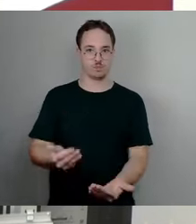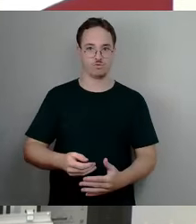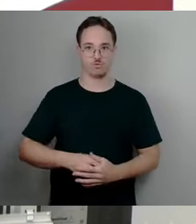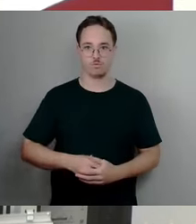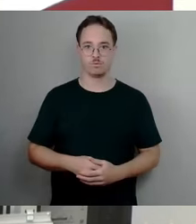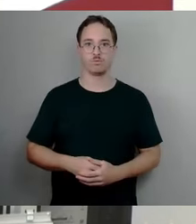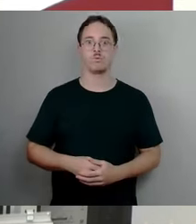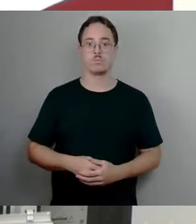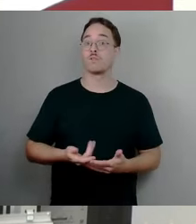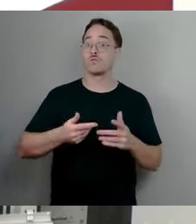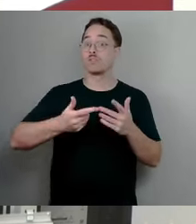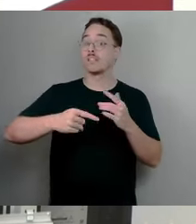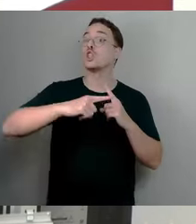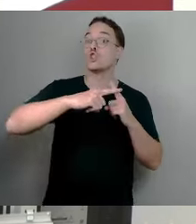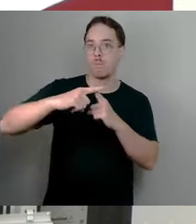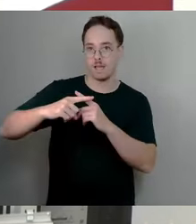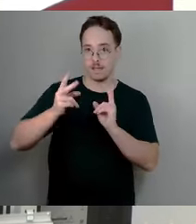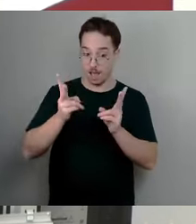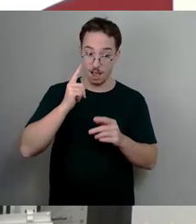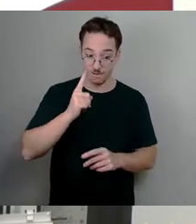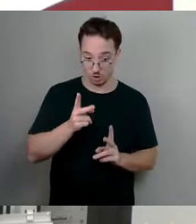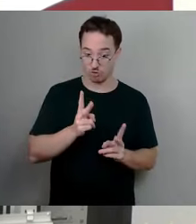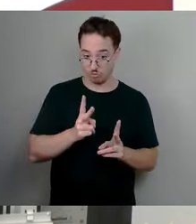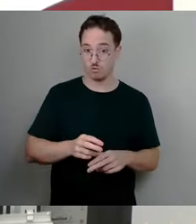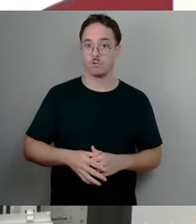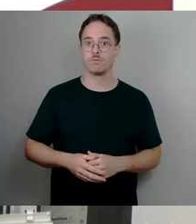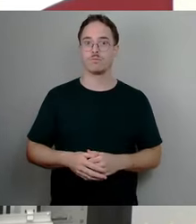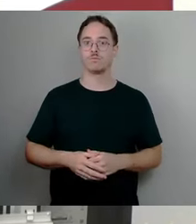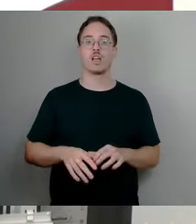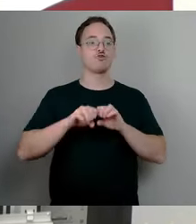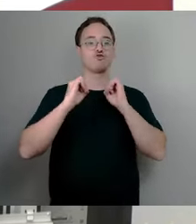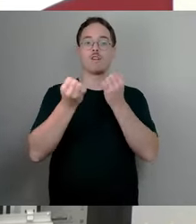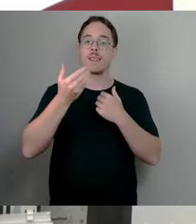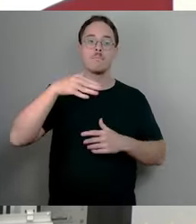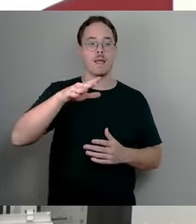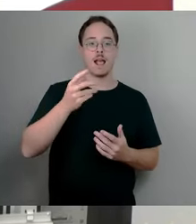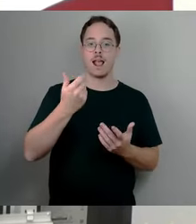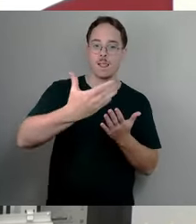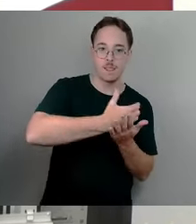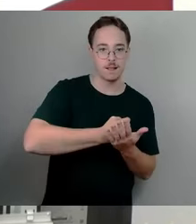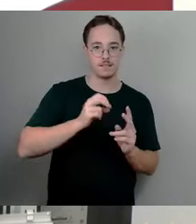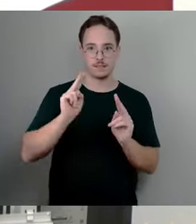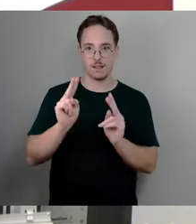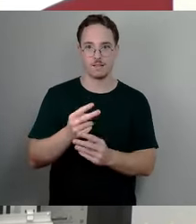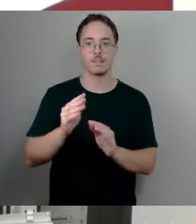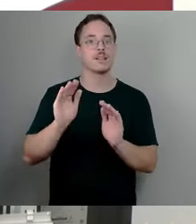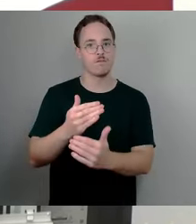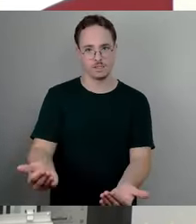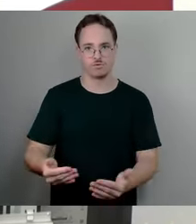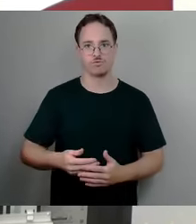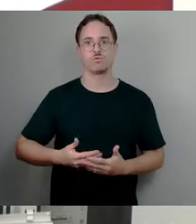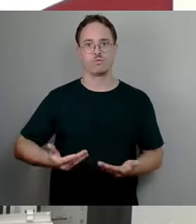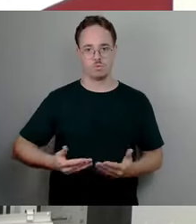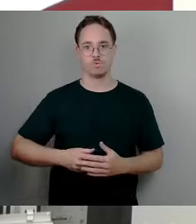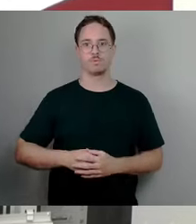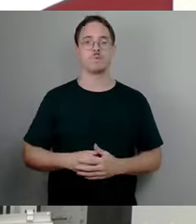korrekt. Ich weiß schon, was das Versprechen in Summe bedeutet. Der Staat darf nicht mehr Geld bekommen. Und seit dem Versprechen, seitdem dieses Versprechen gegeben worden